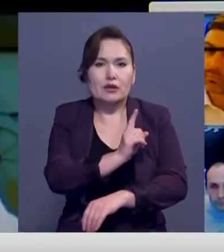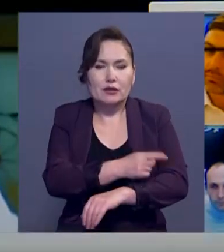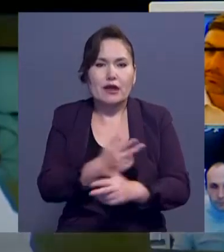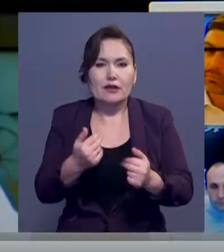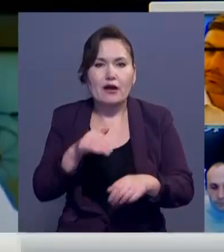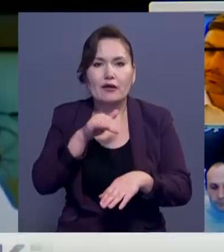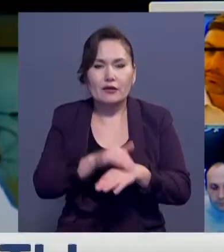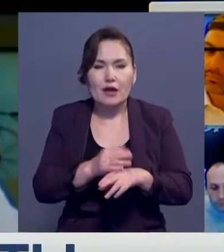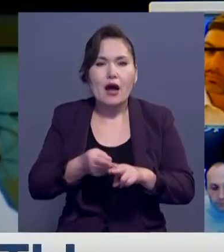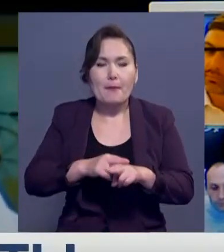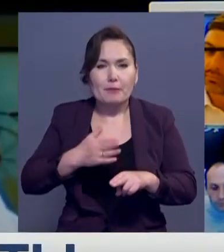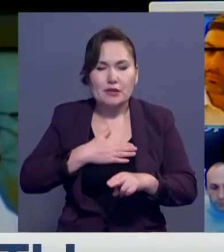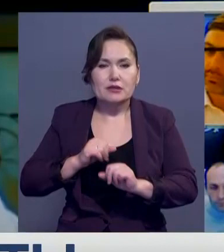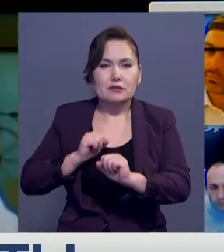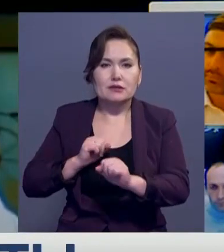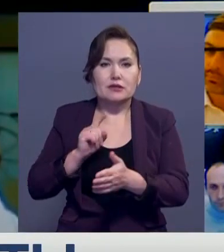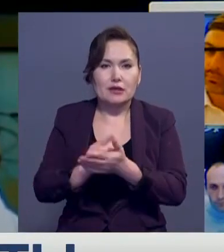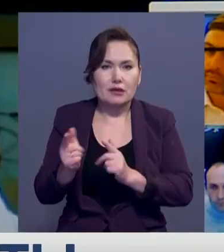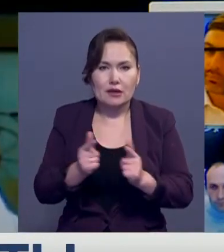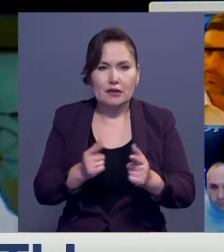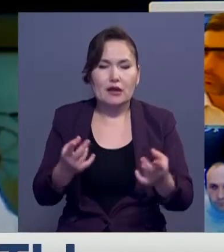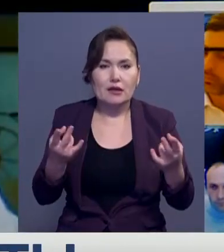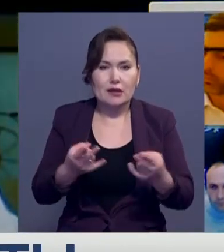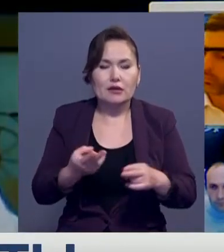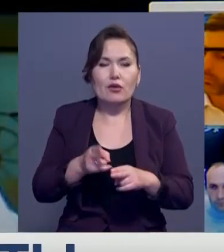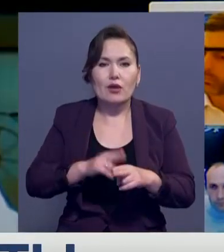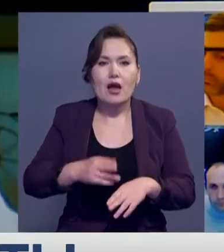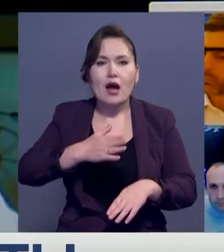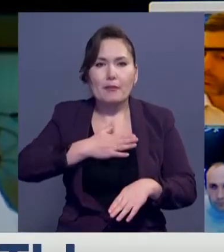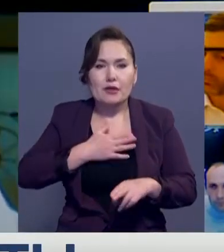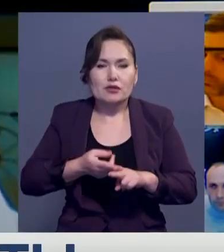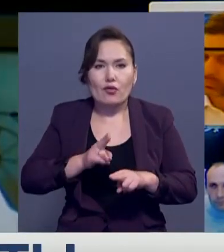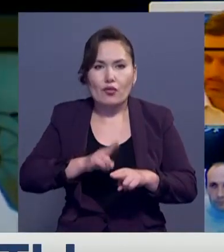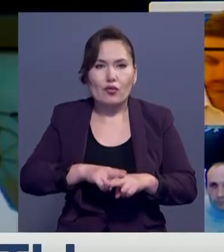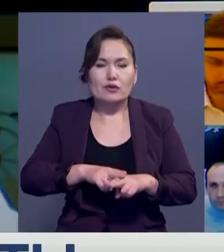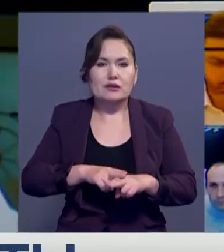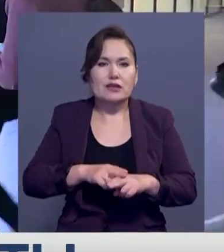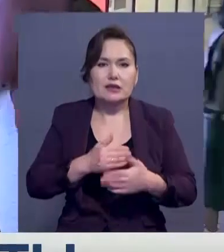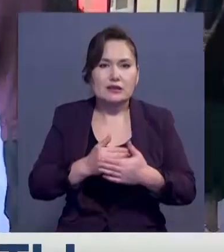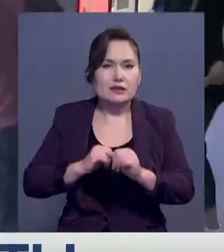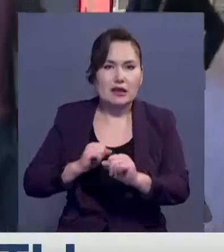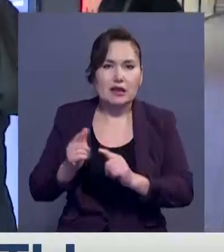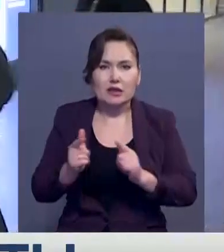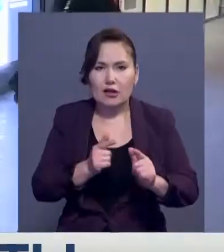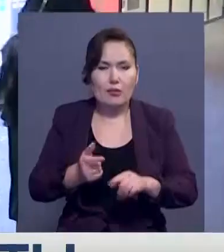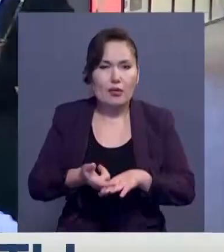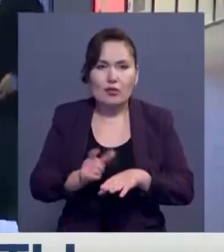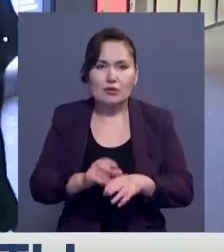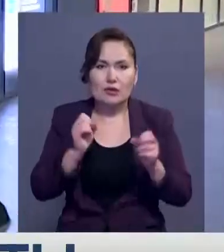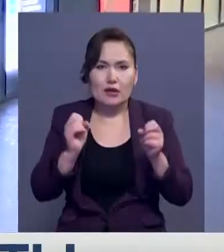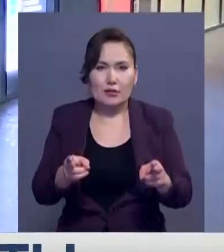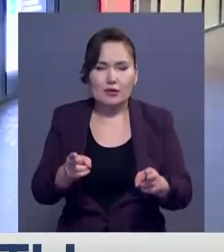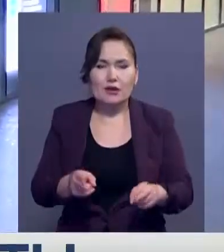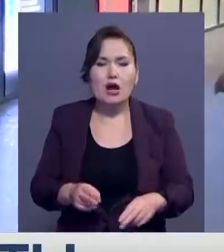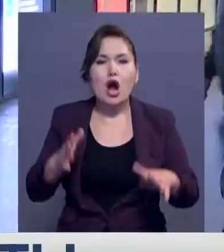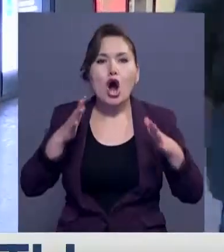факт, және біз оған толық дайым болуымыз керек. Қазірғы жағдай біз күткіндің әлде қайдан ашар. Қазір күржі дәргелері